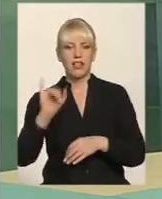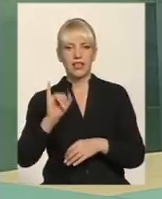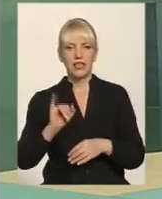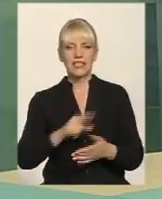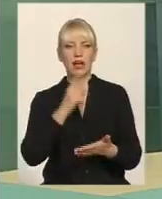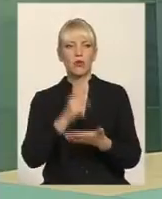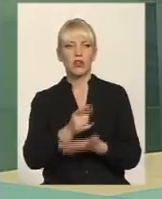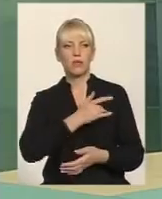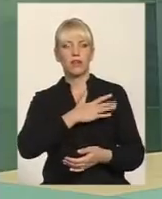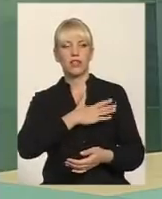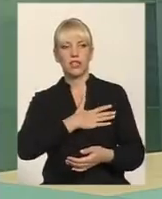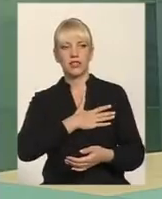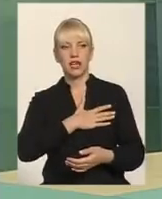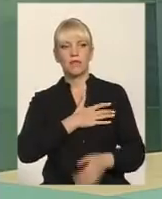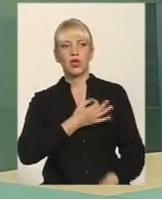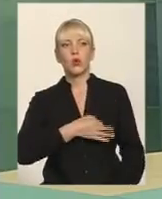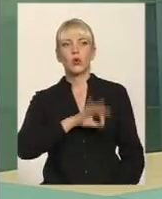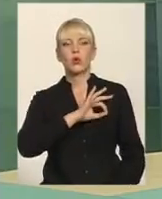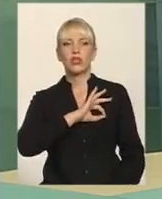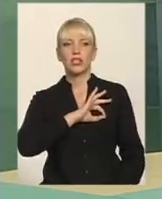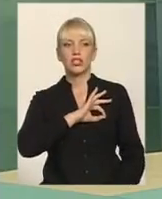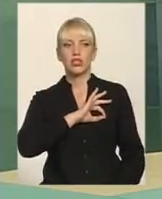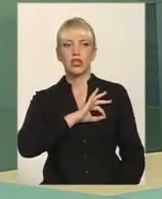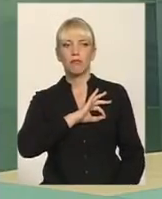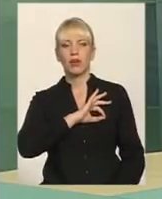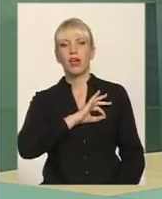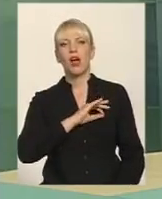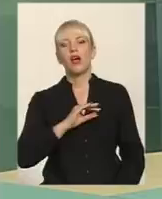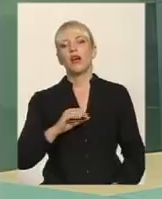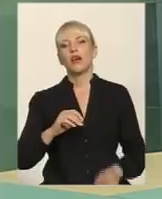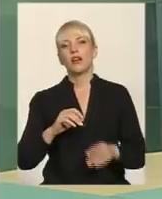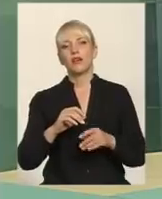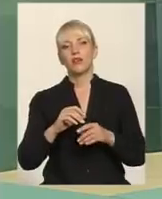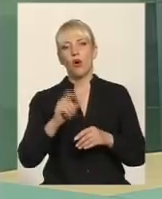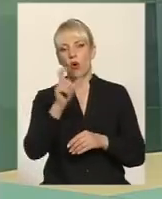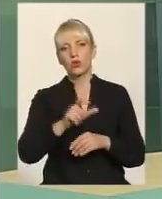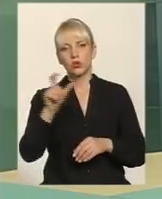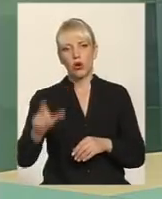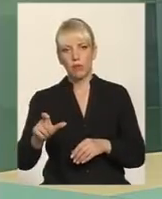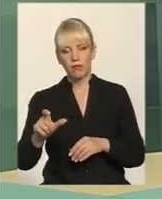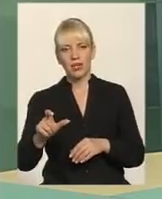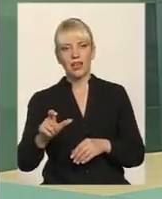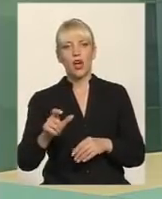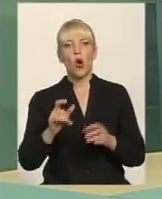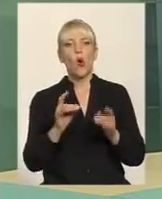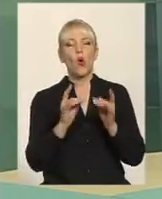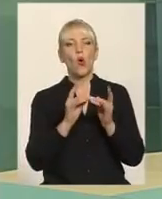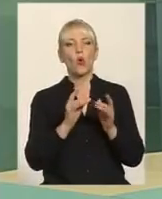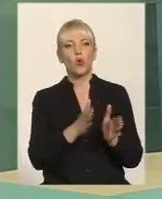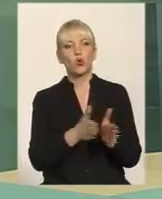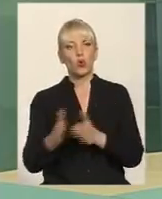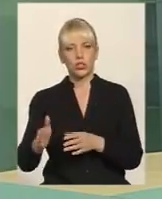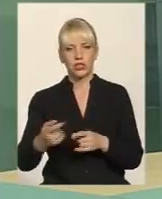будь-ким, юридичними особами, в першу чергу, гуртожитків. Ми взяли тайм-аут для того, щоб підготувати законодавство, яке дасть можливість людям